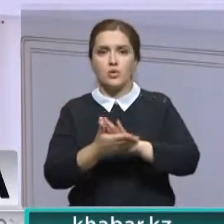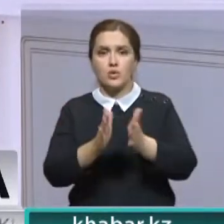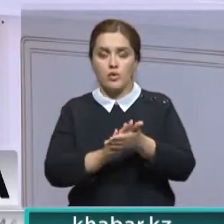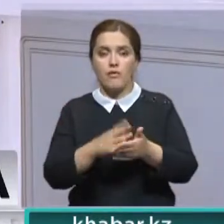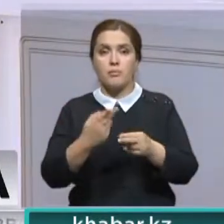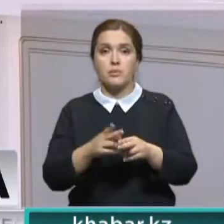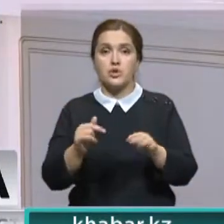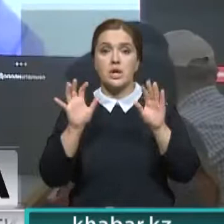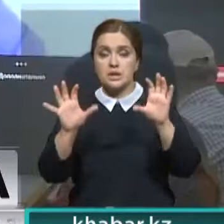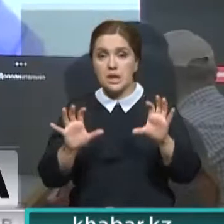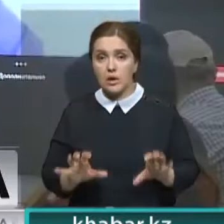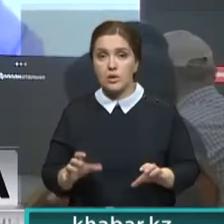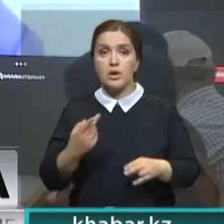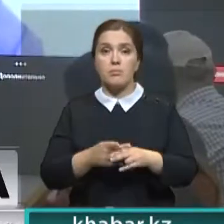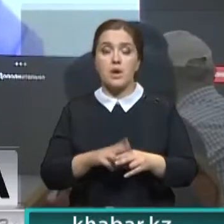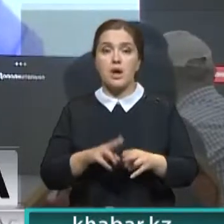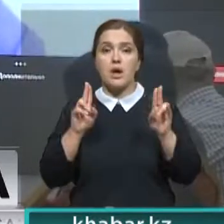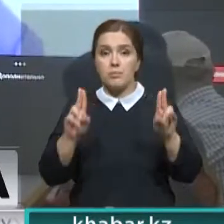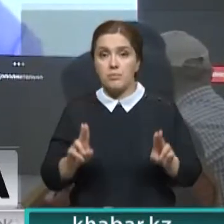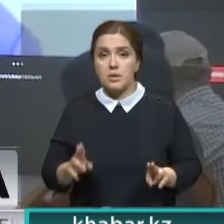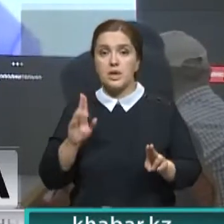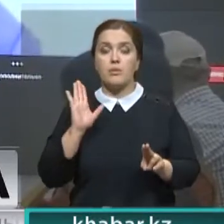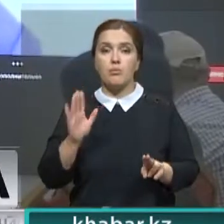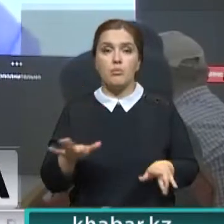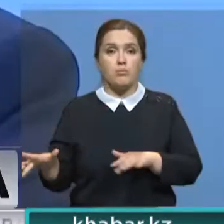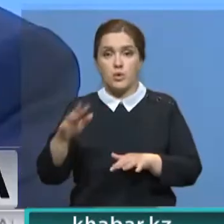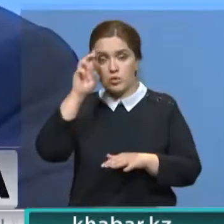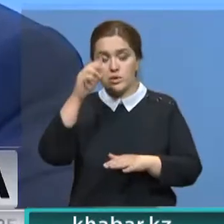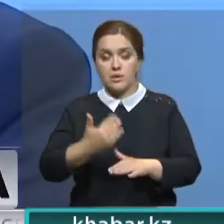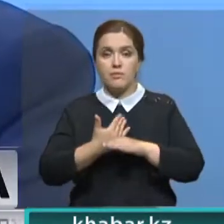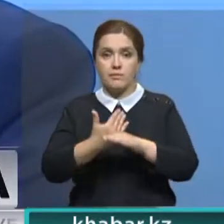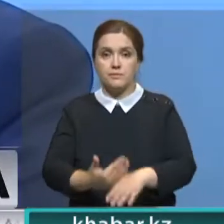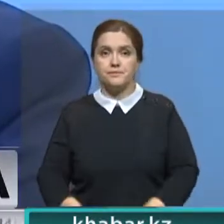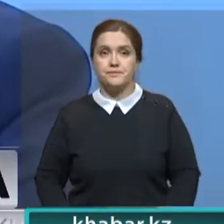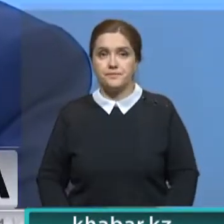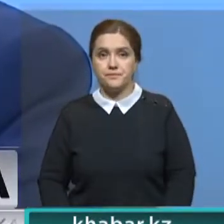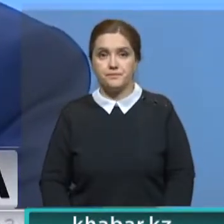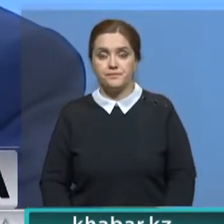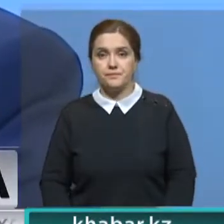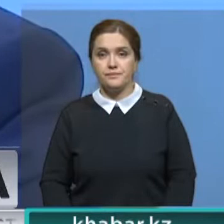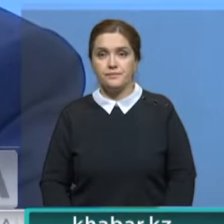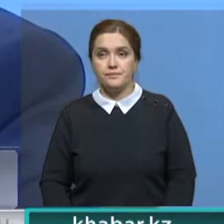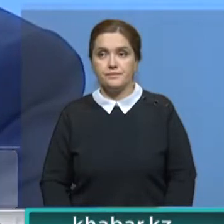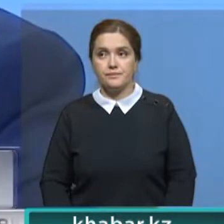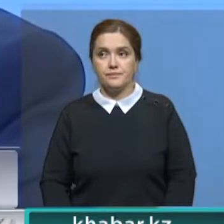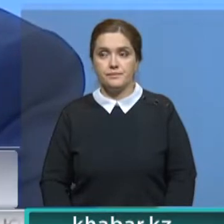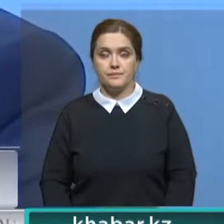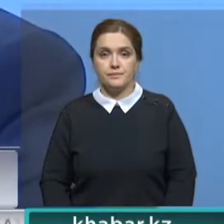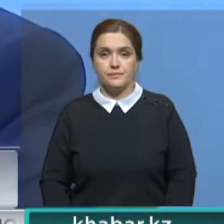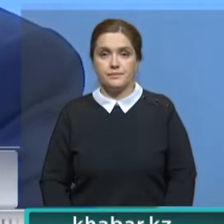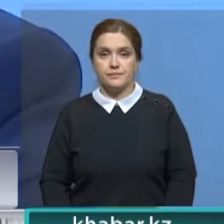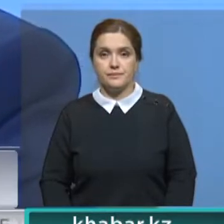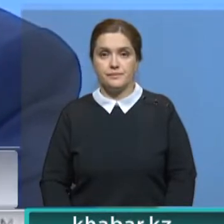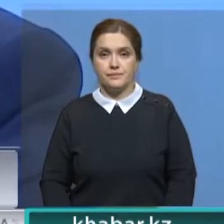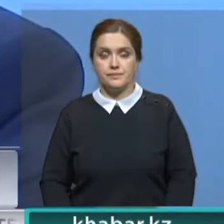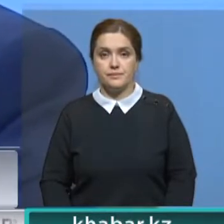соответствующий закон, определены критерии и предусмотрены меры господдержки. В прошлом году свыше 83 тысяч